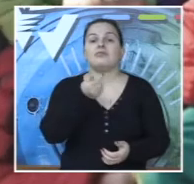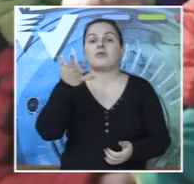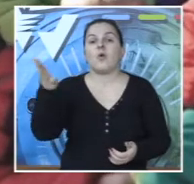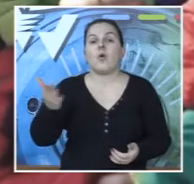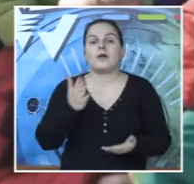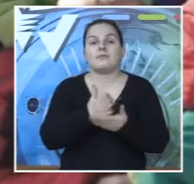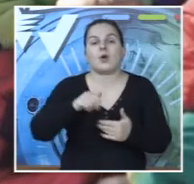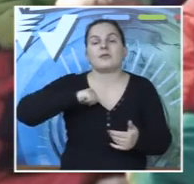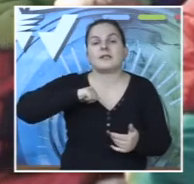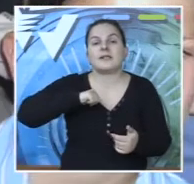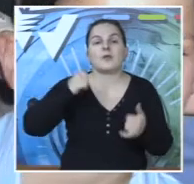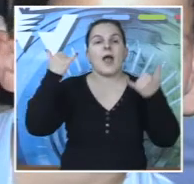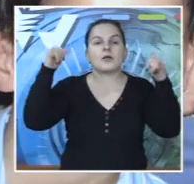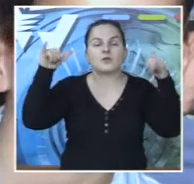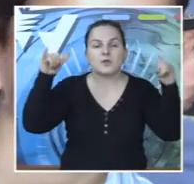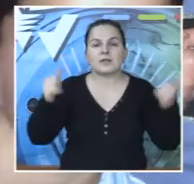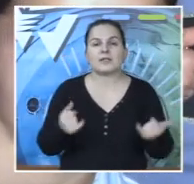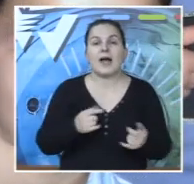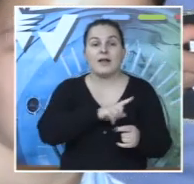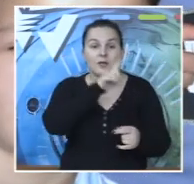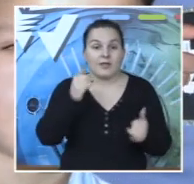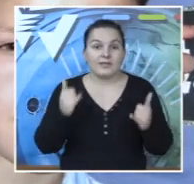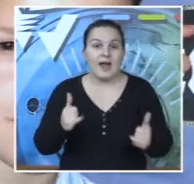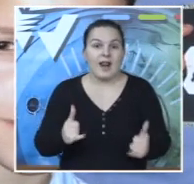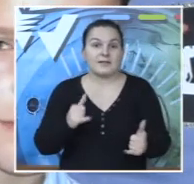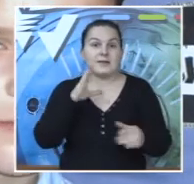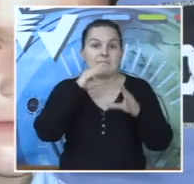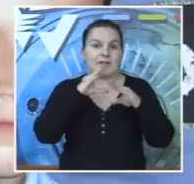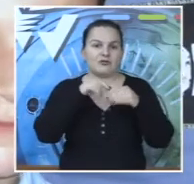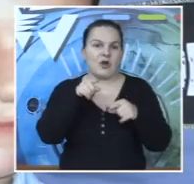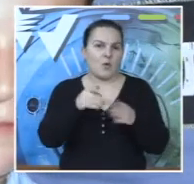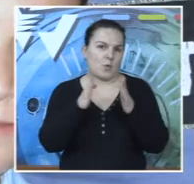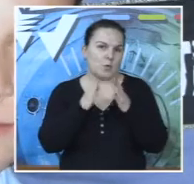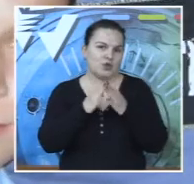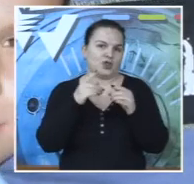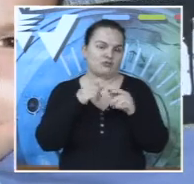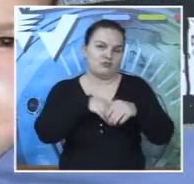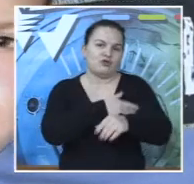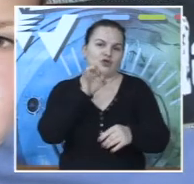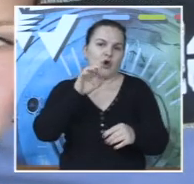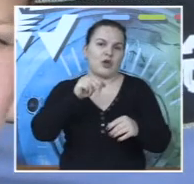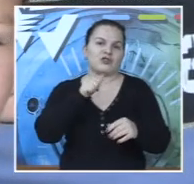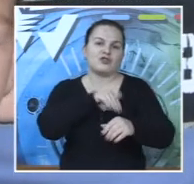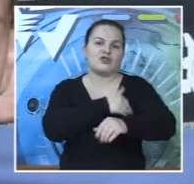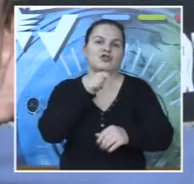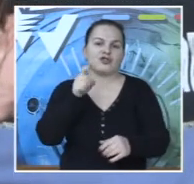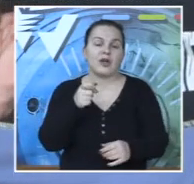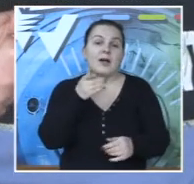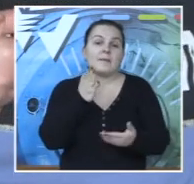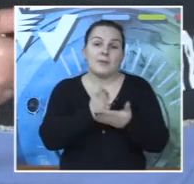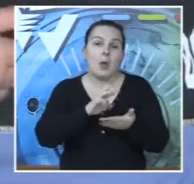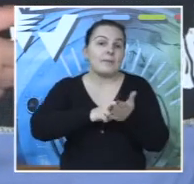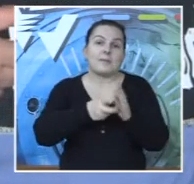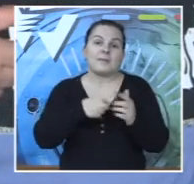Brojne anegdote sađačkih ekskurzije rekreativnih nastava se i danas prepričavaju u kući Đorđića, jer u na prvi